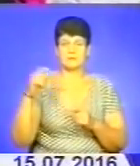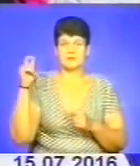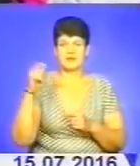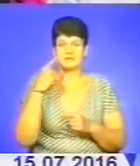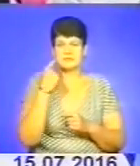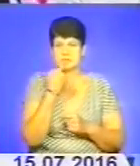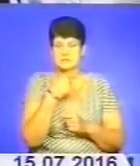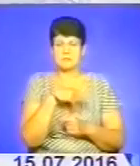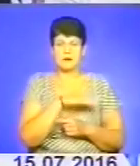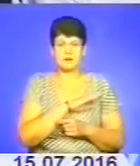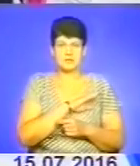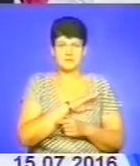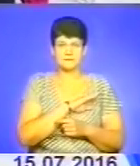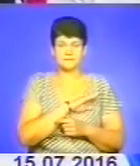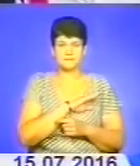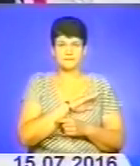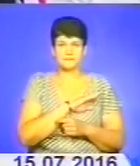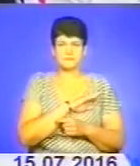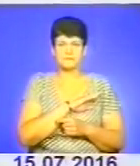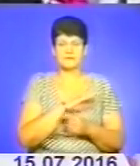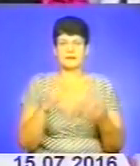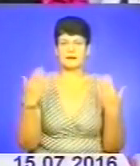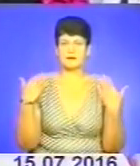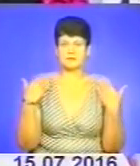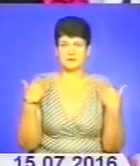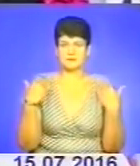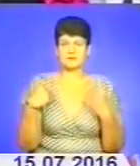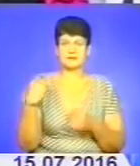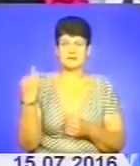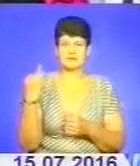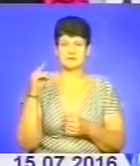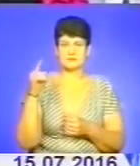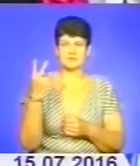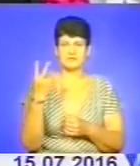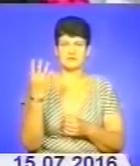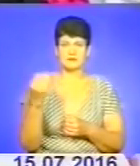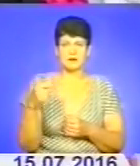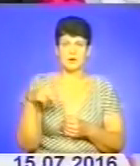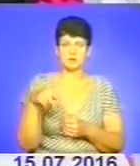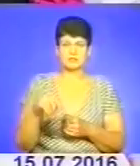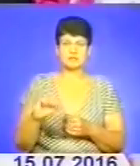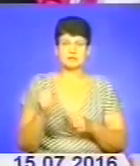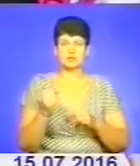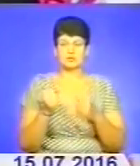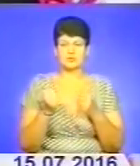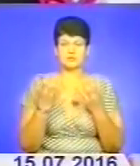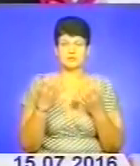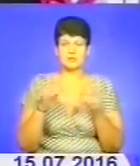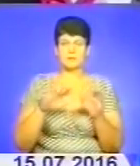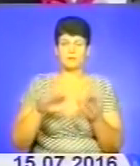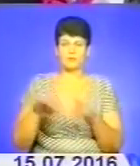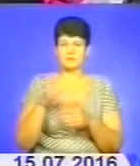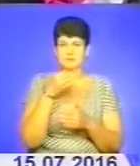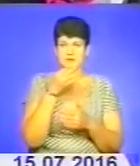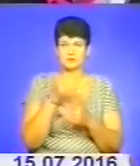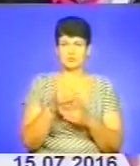Іспанії для канікур. Цікаво там йти, два дні ходити там з друзями, ще потім там сказали,